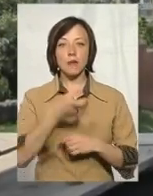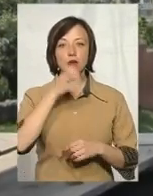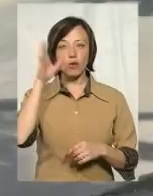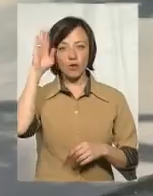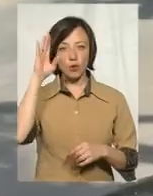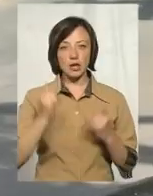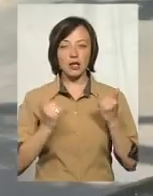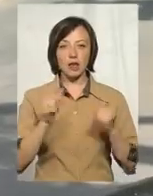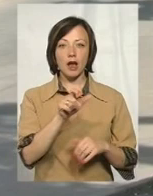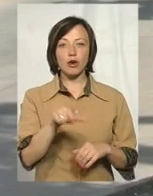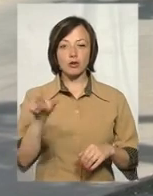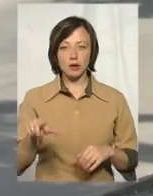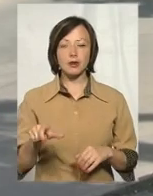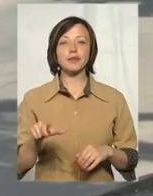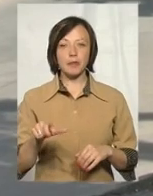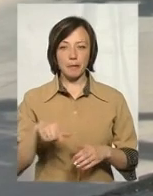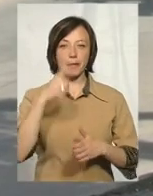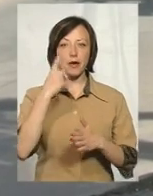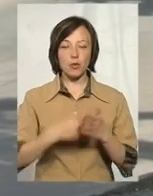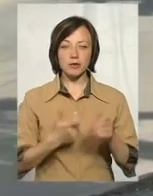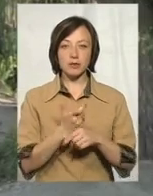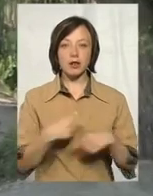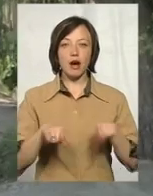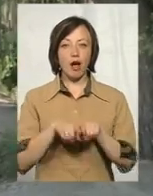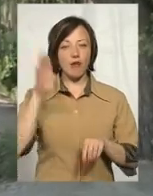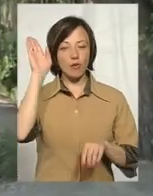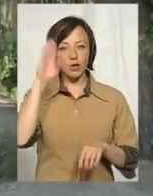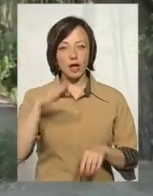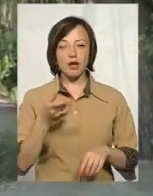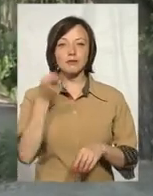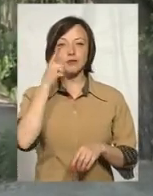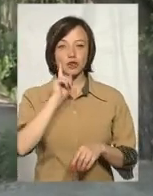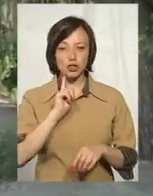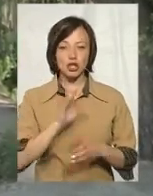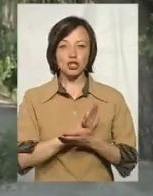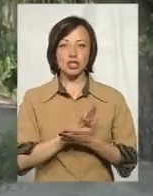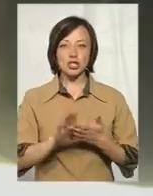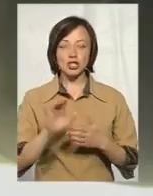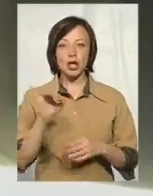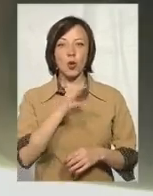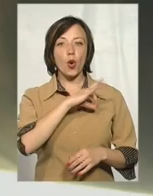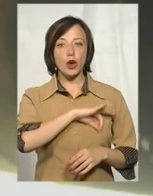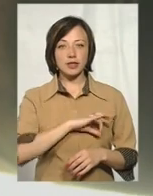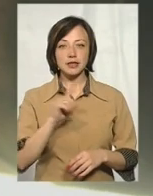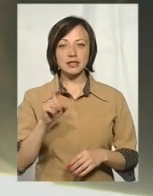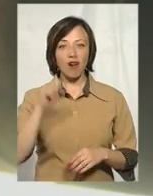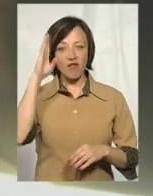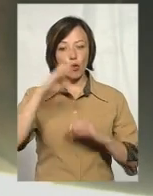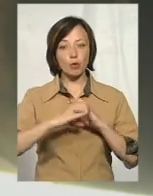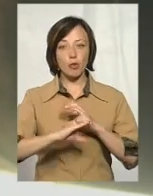людей. Більшість з них переконана, така вода набагато смачніша, чистіша та корисніша заводопровідно.